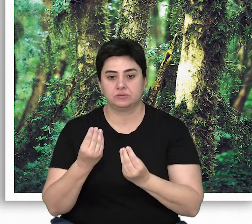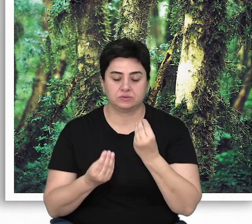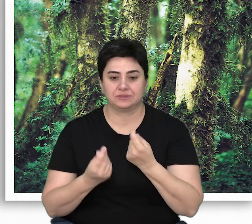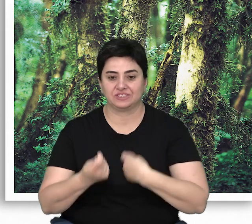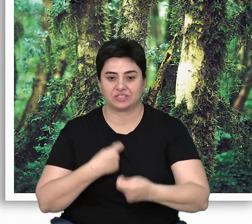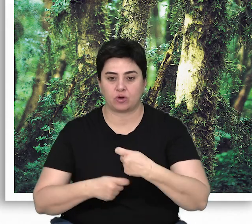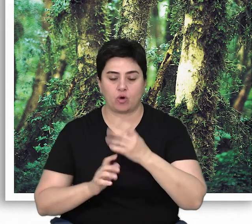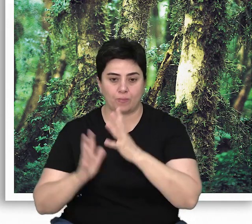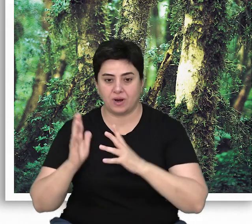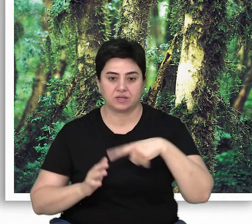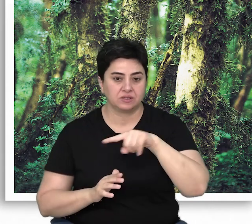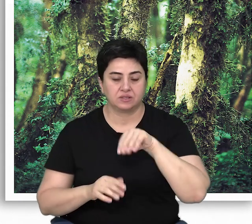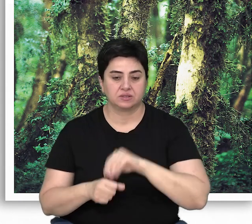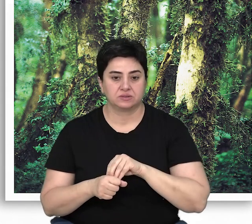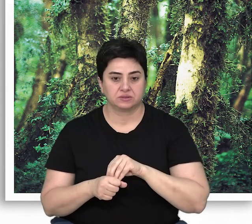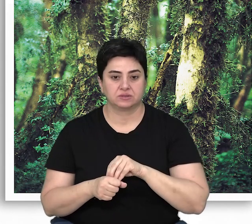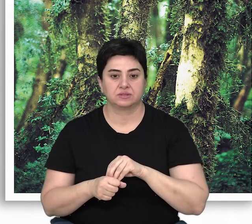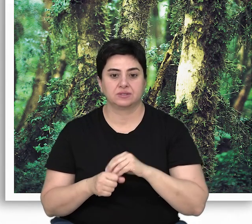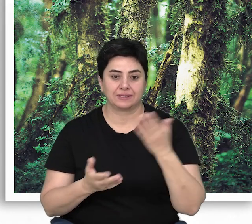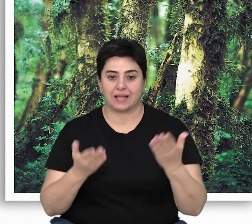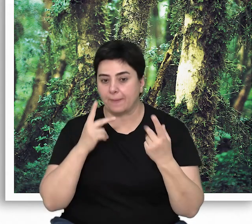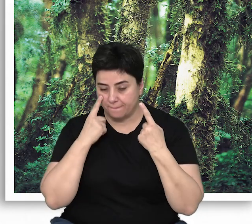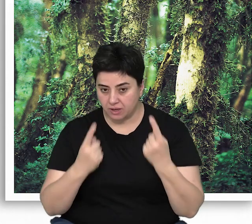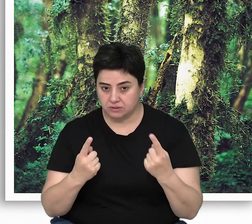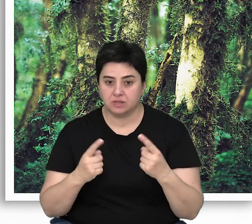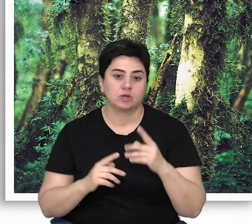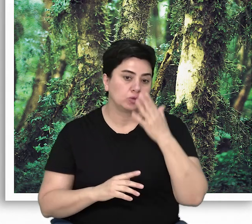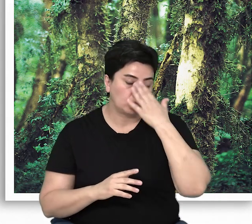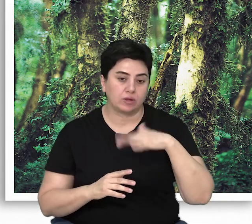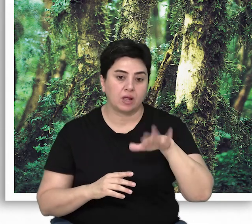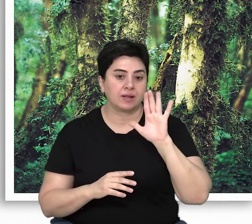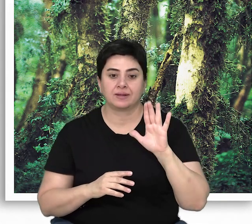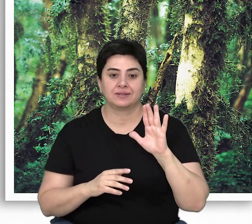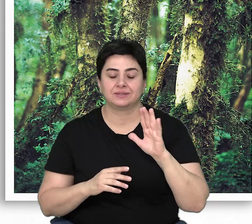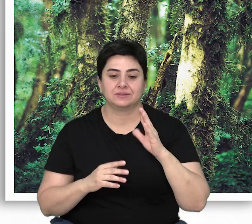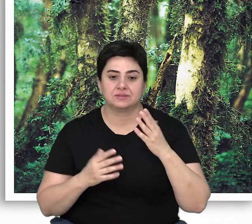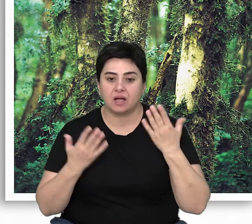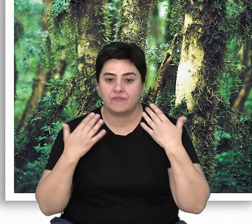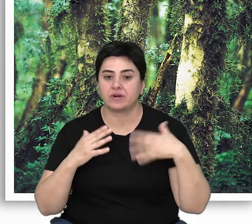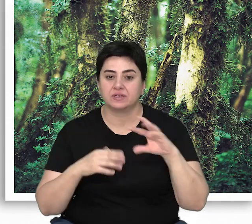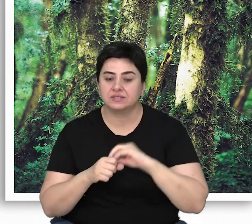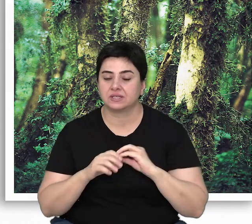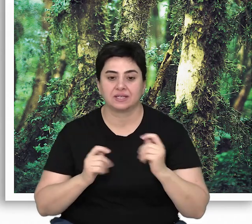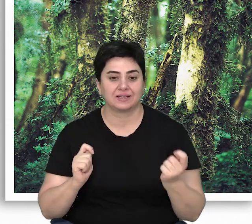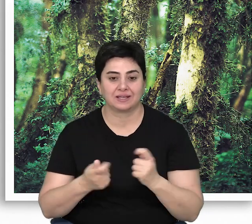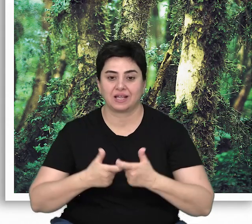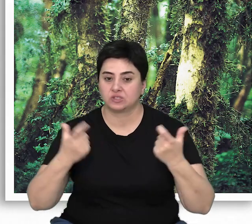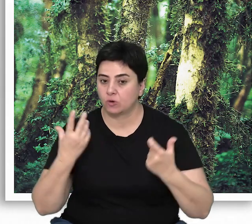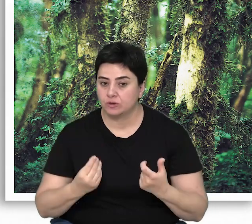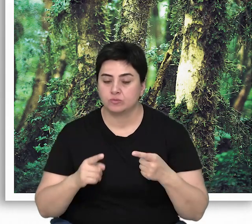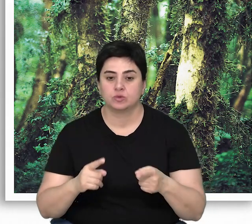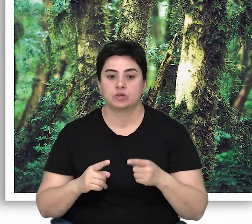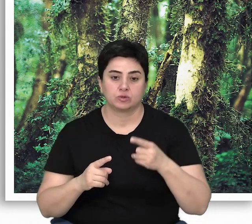amacıyla işletilen ormanlarda ormancılık uygulamalarının kıyaslanması, doğada hangi ekolojik ilişkileri değiştirdiği, bu